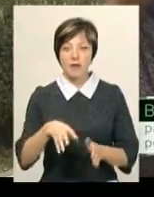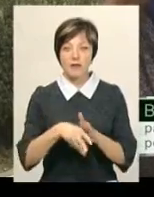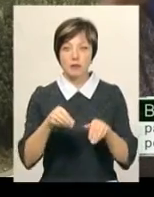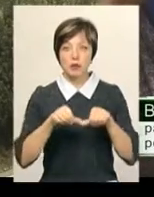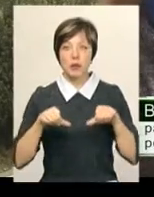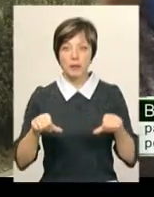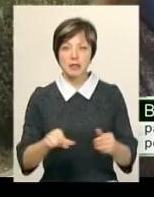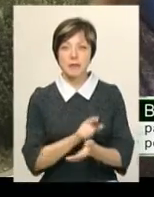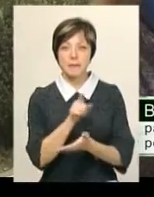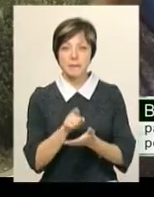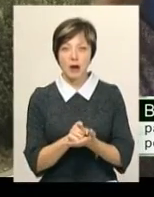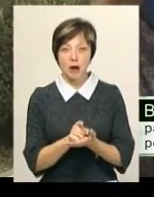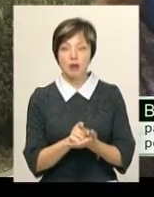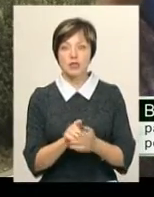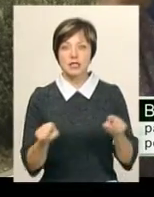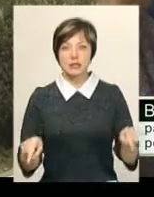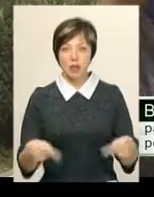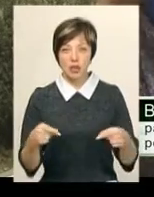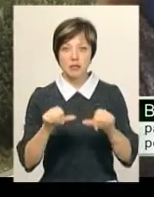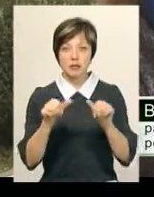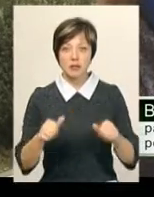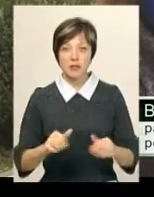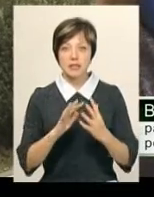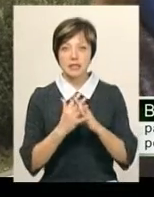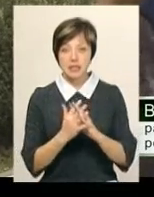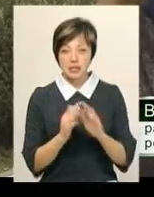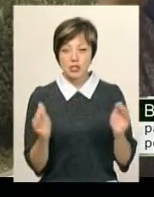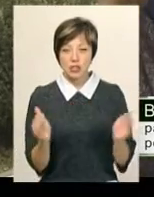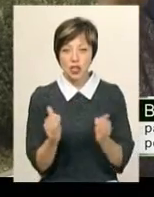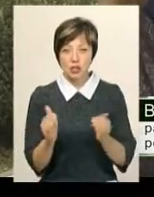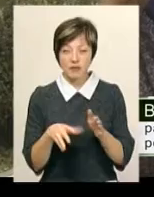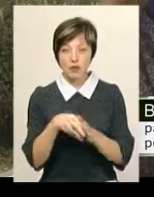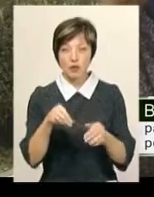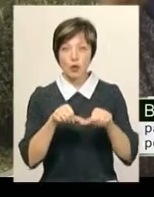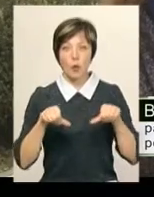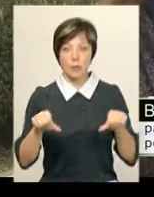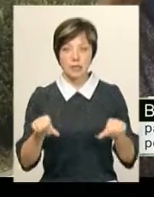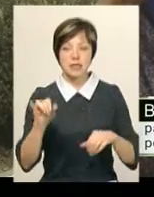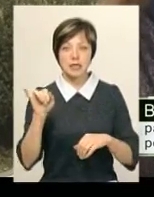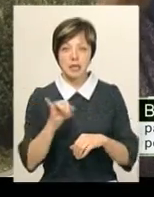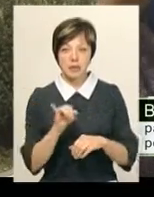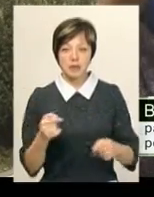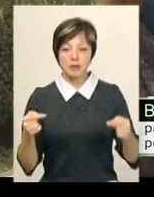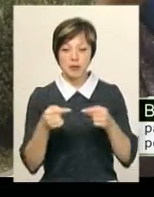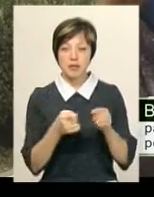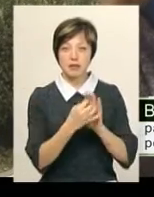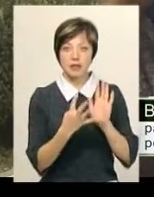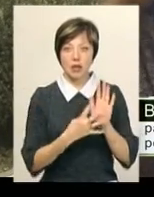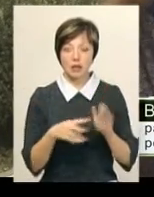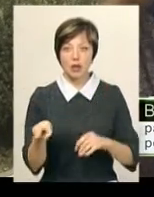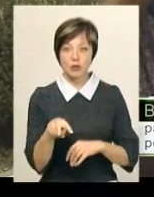комісії мають створити, сформувати сільські та селищні виборчі комісії. Та безпосередньо з 19